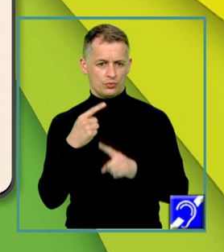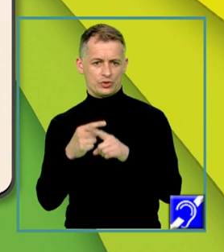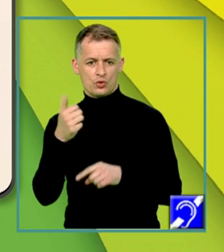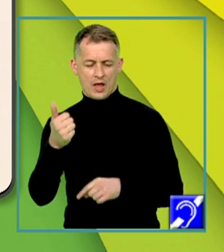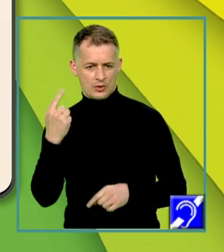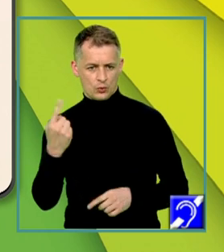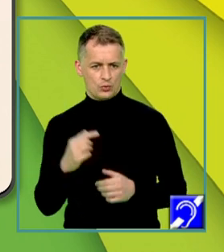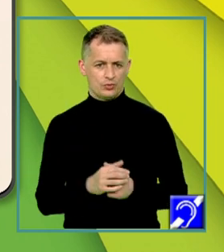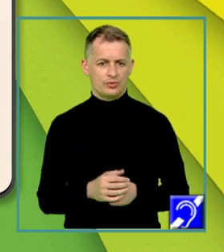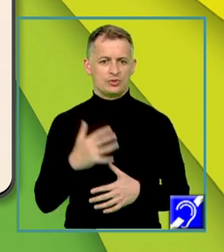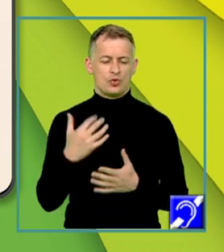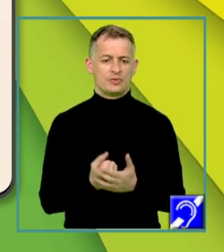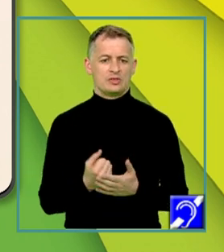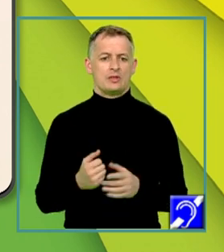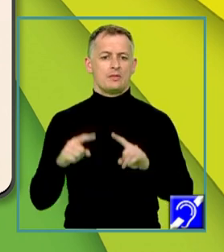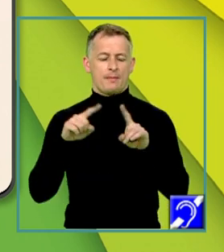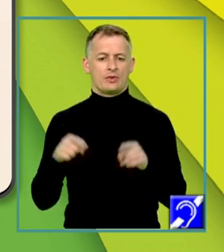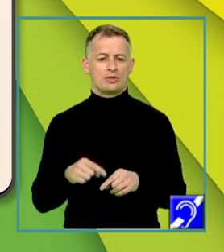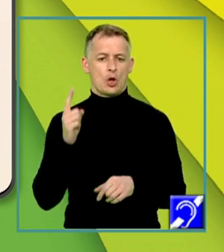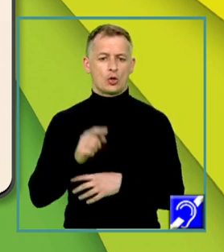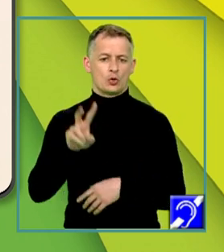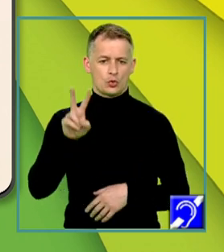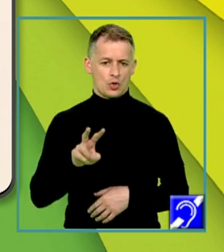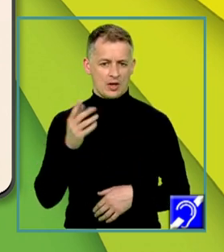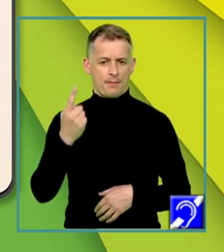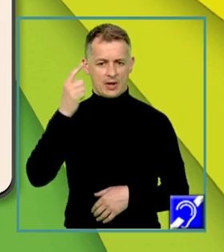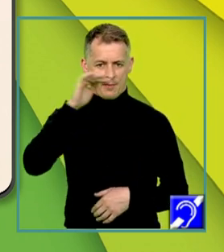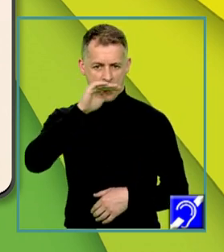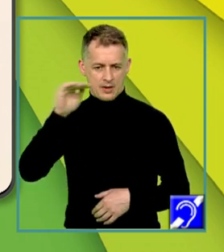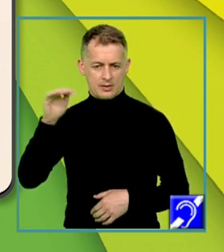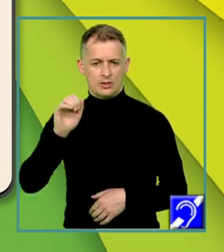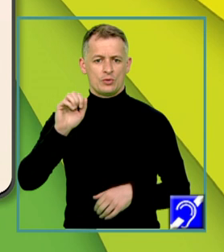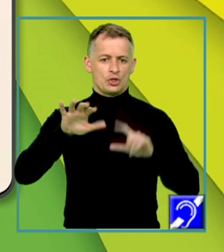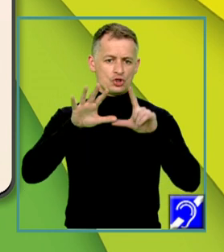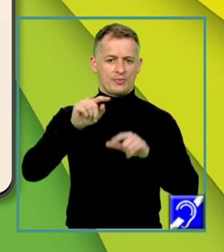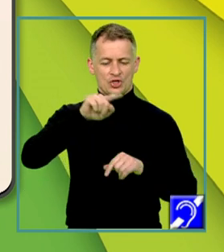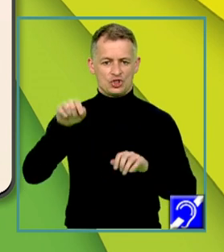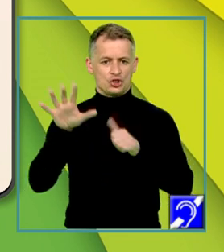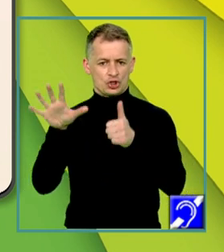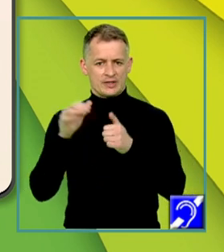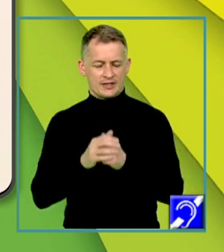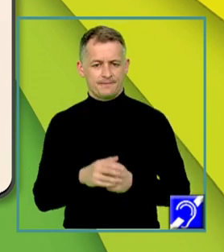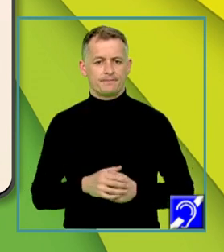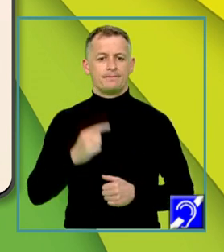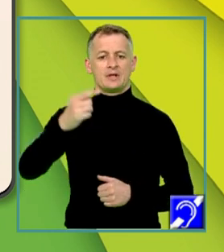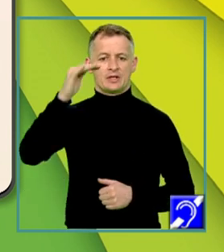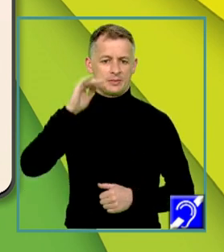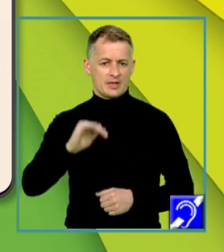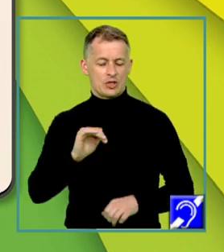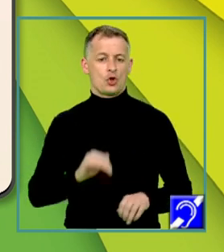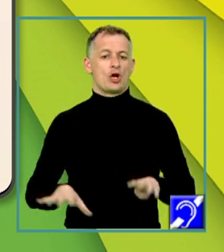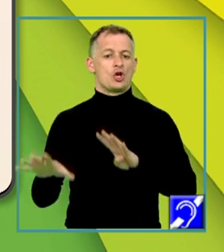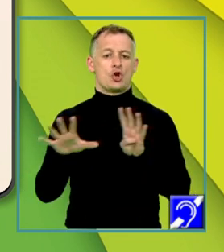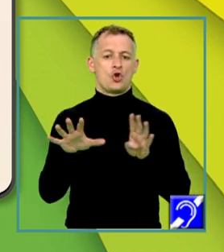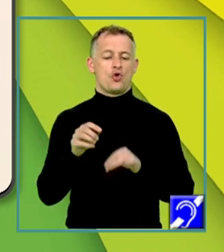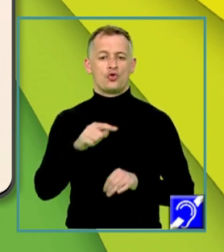și obținem matricea pătratică de ordinul 2 ce are pe prima linie elementele 7 și 6 și pe linia a doua